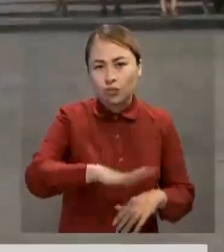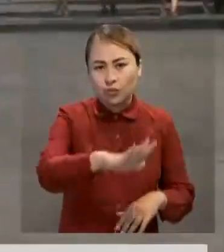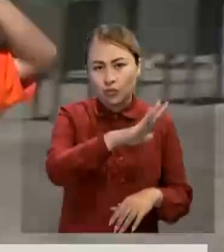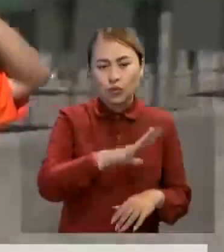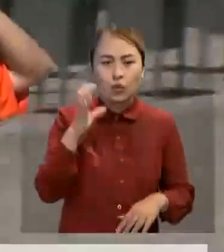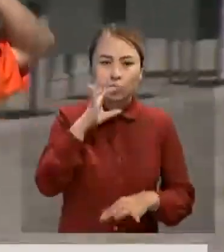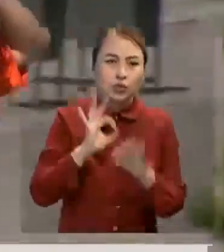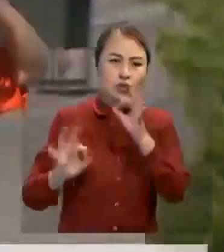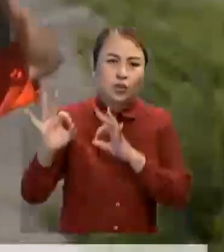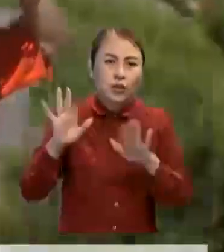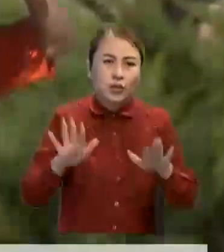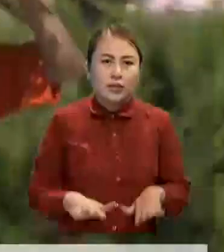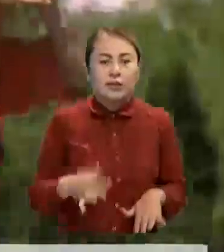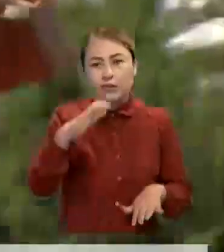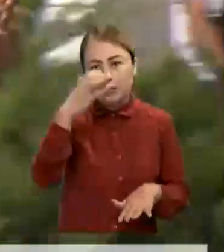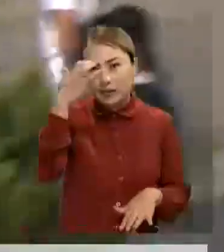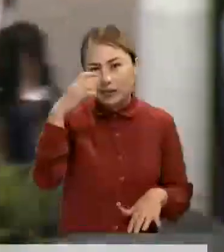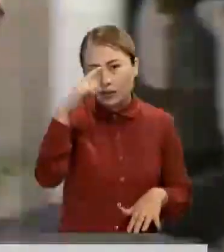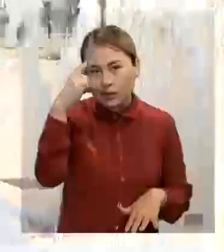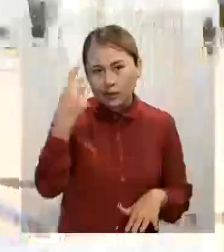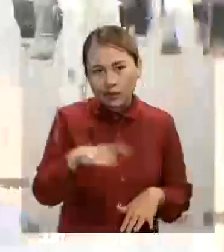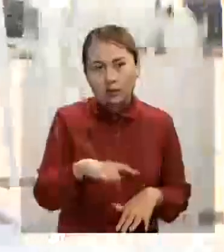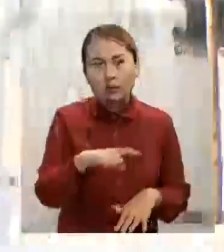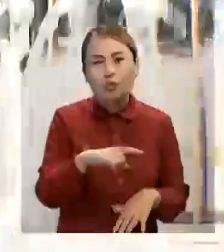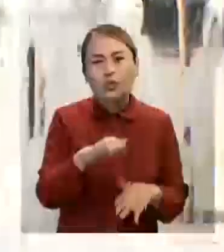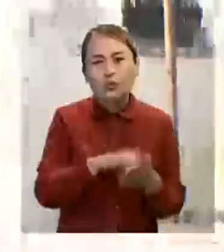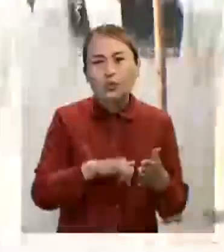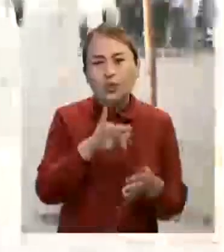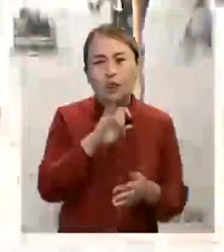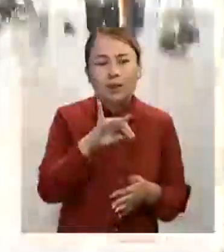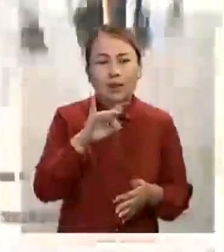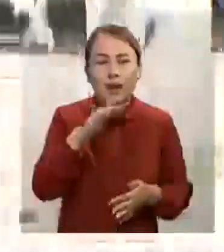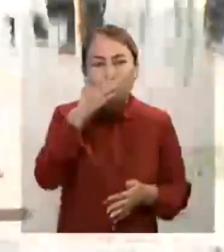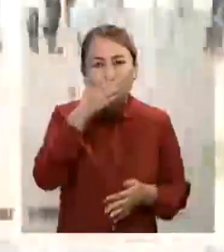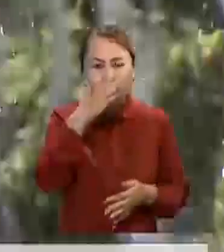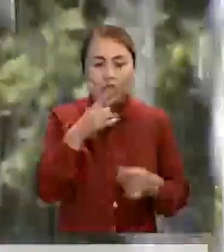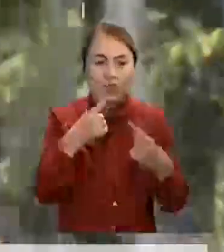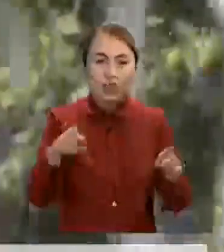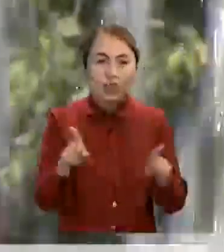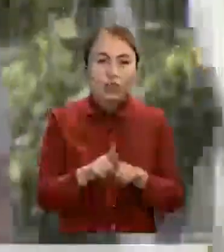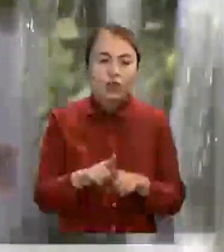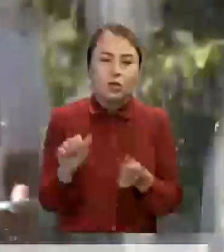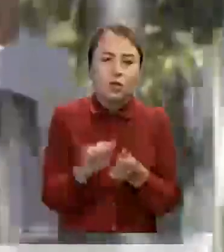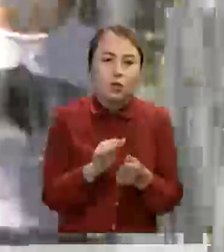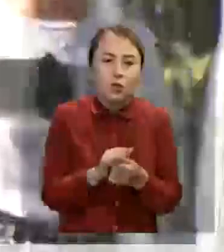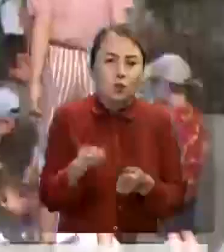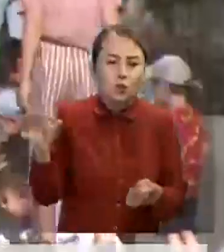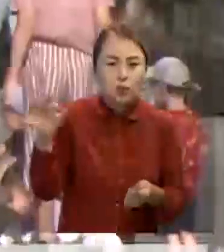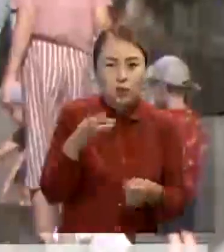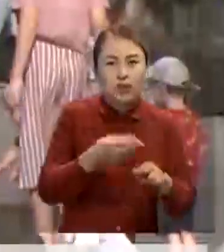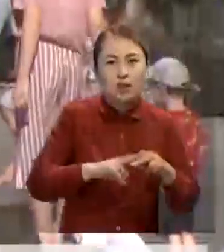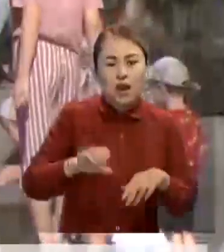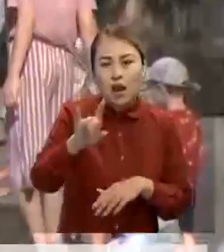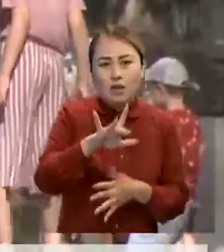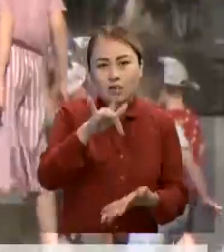еліміздің оңтүстің мен оңтүстік шығыс аймақтарында күн ұрай ұстықтылып тұр. Себебі әйран, Ирақ және ұғансын жақтан келген құрғағауа орталыға